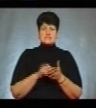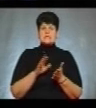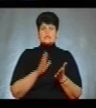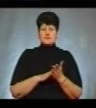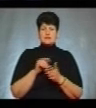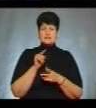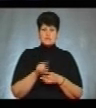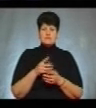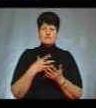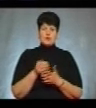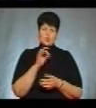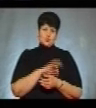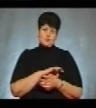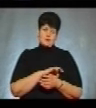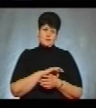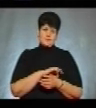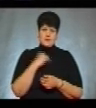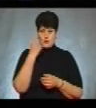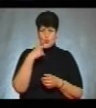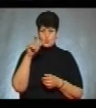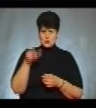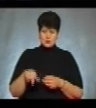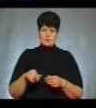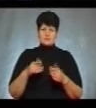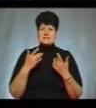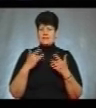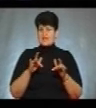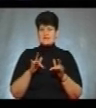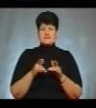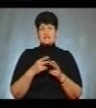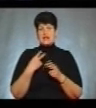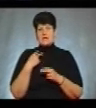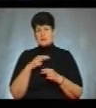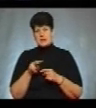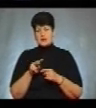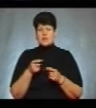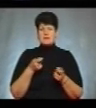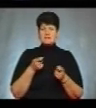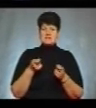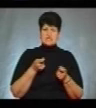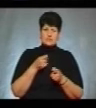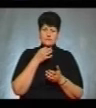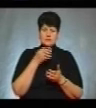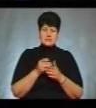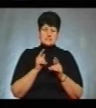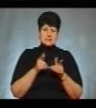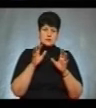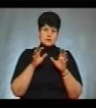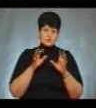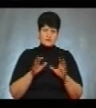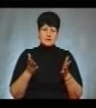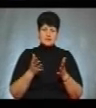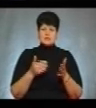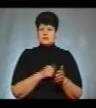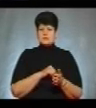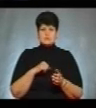власне користування. Особи звільняються від кримінальної чи адміністративної відповідальності, згідно чинного законодавства, які